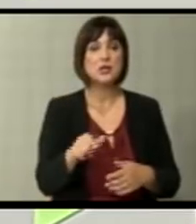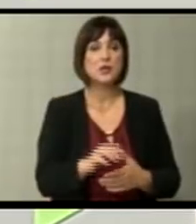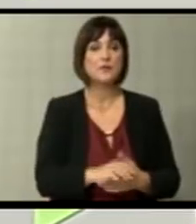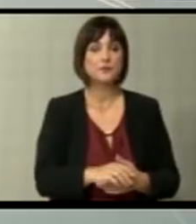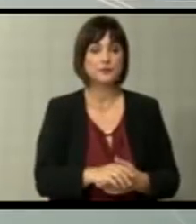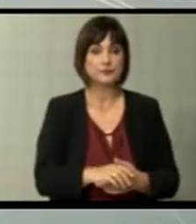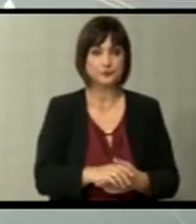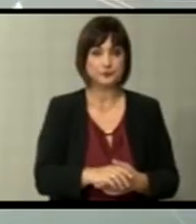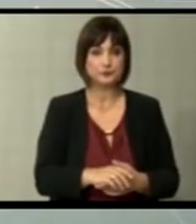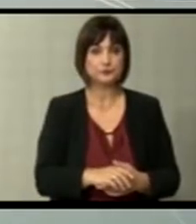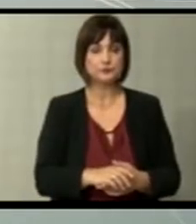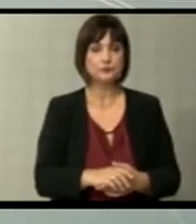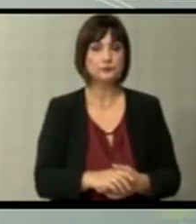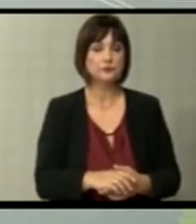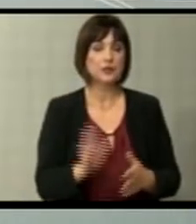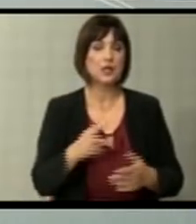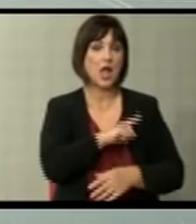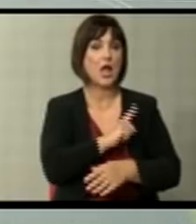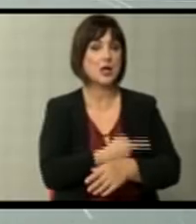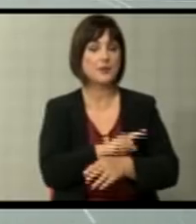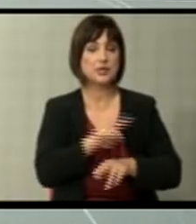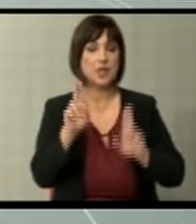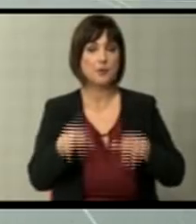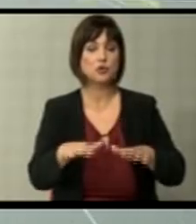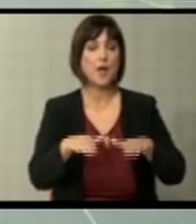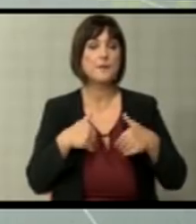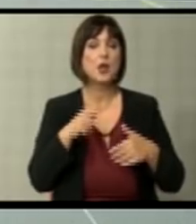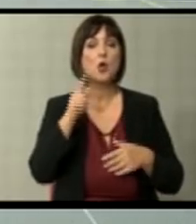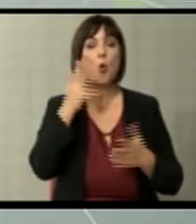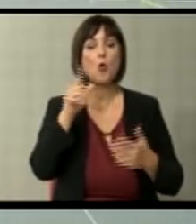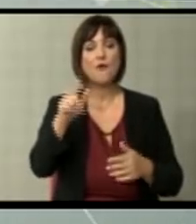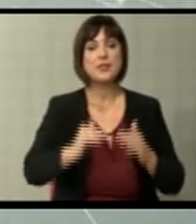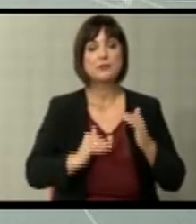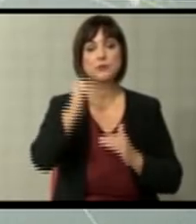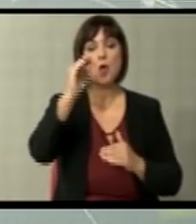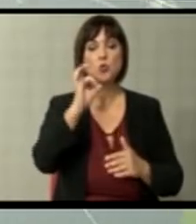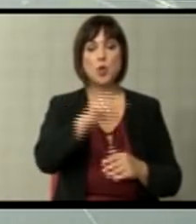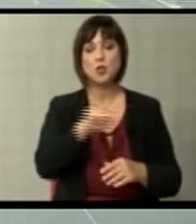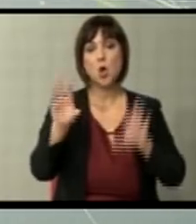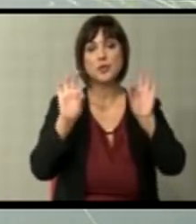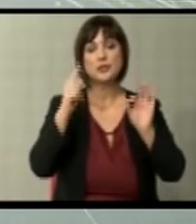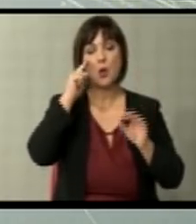поради надтрешниот абсорцијски капацитет не може да ни примивае. Колку според вас тоа е на скала од 0 до 10?